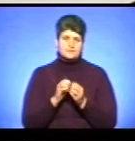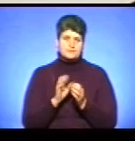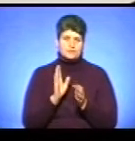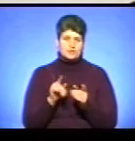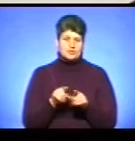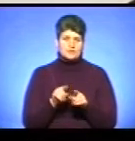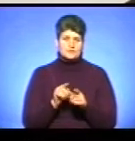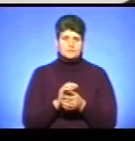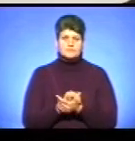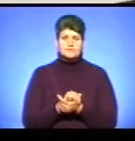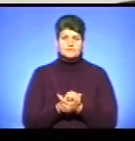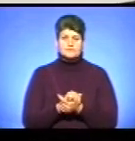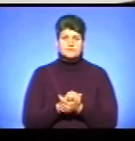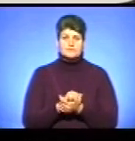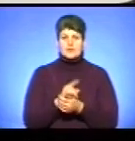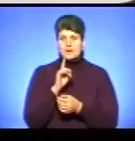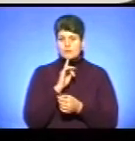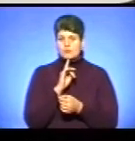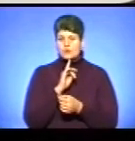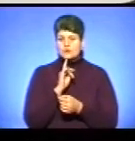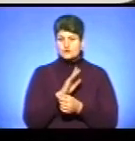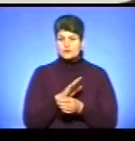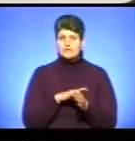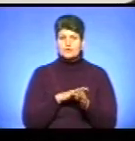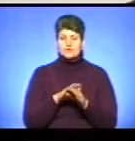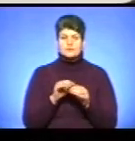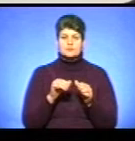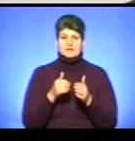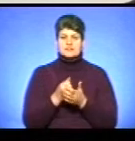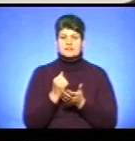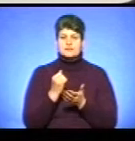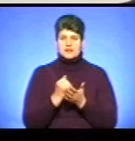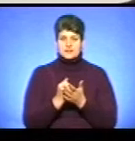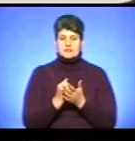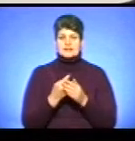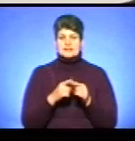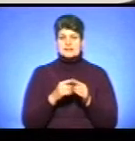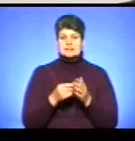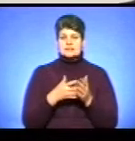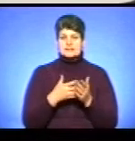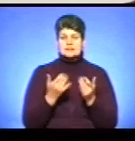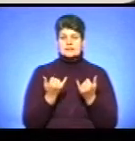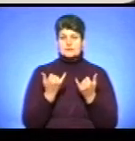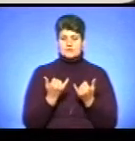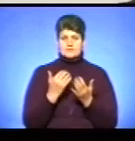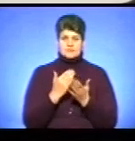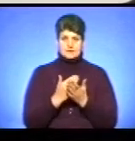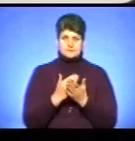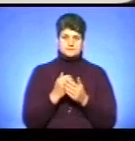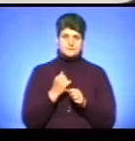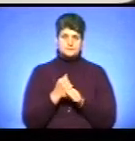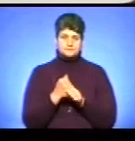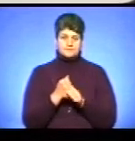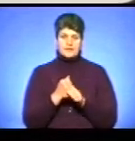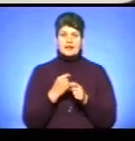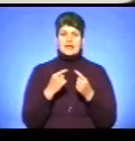вартість буде? Так, поки що виконкомам затверджені такі тарифи, які вони сьогодні діють. І